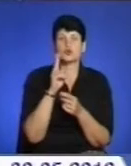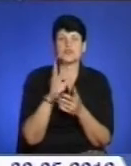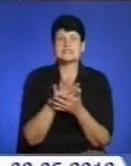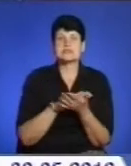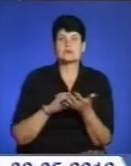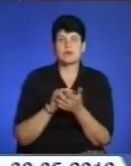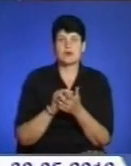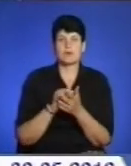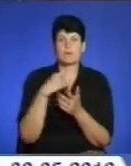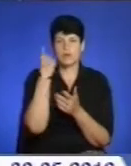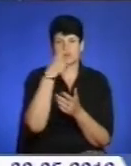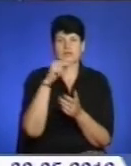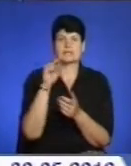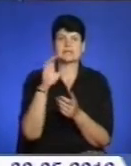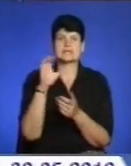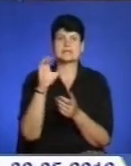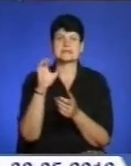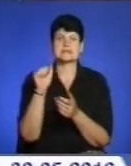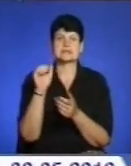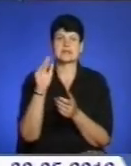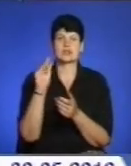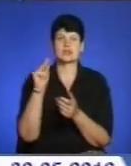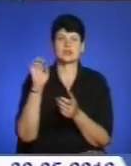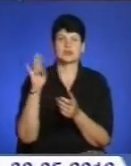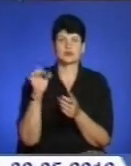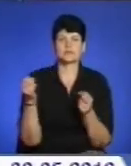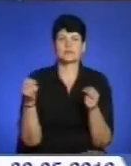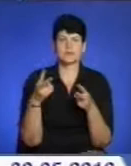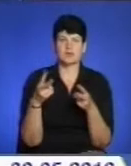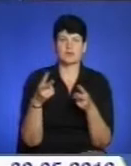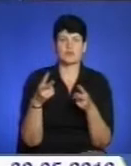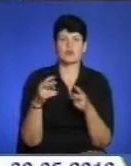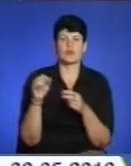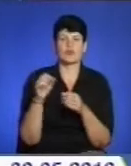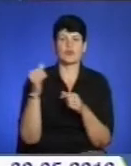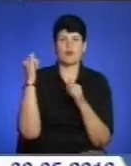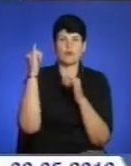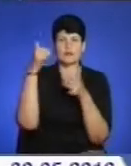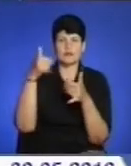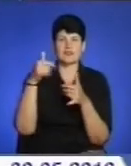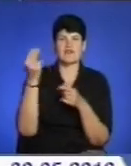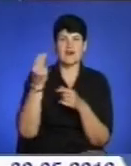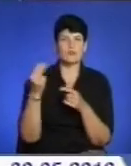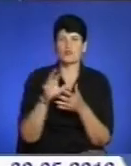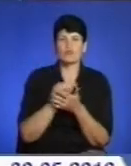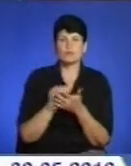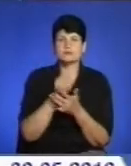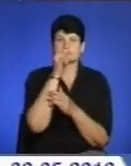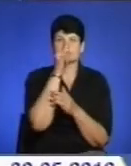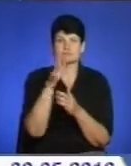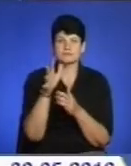портрет Савченко навмисно, адже облили фарбою, яка не відмивається. Частково сліди вандалізму вже